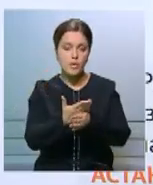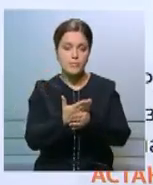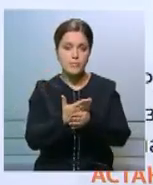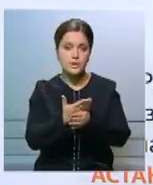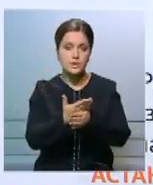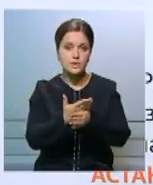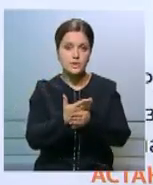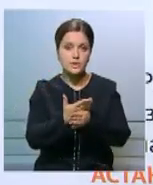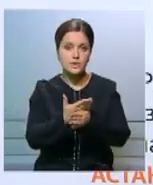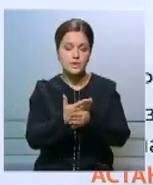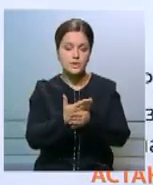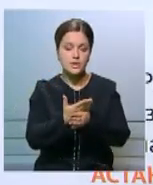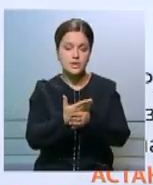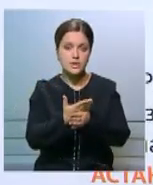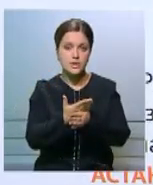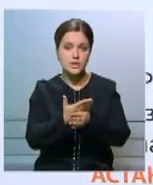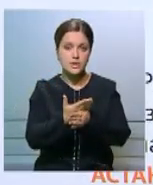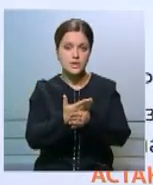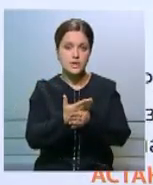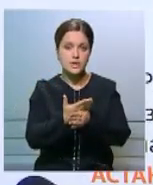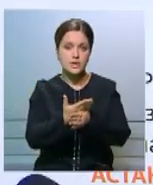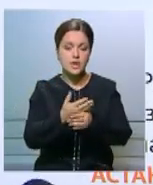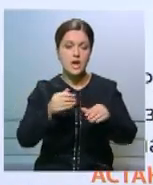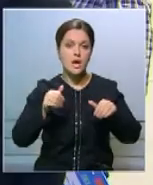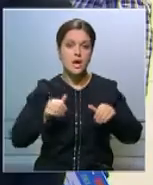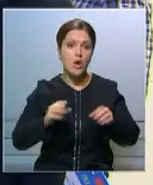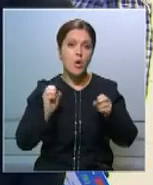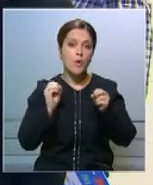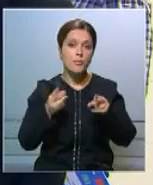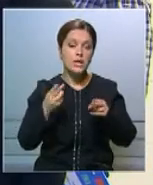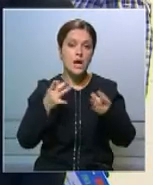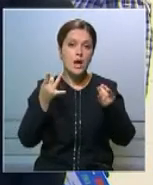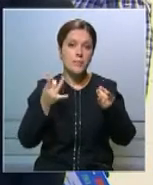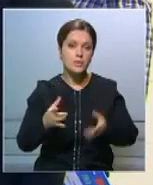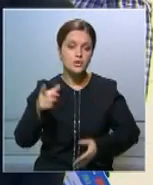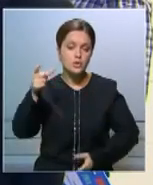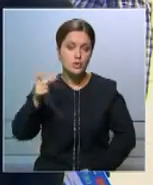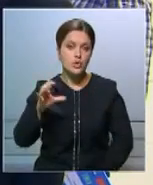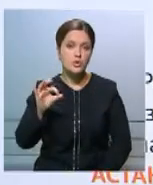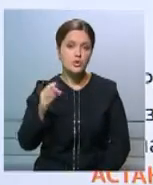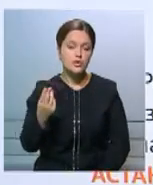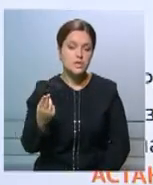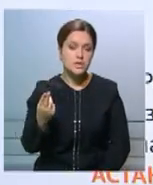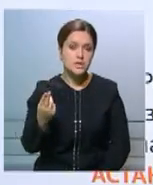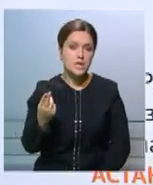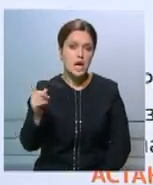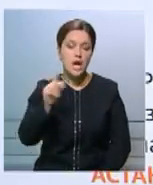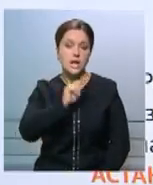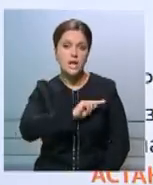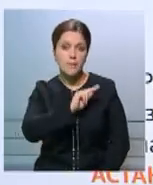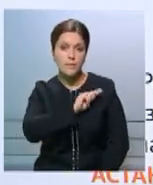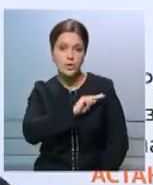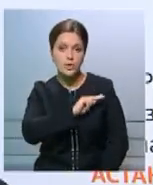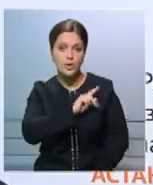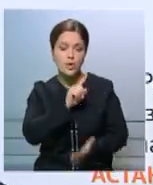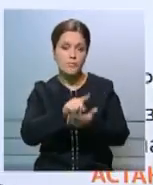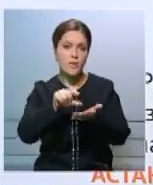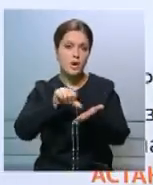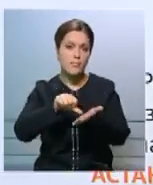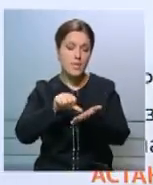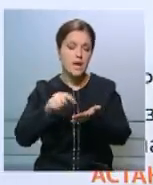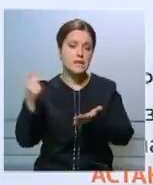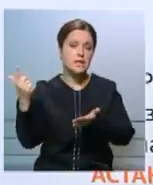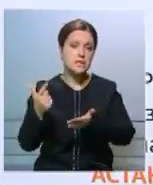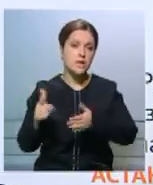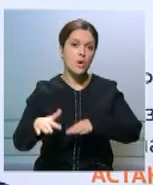рассмотреть риски для обычных людей. Социологи должны представлять интересы гражданского